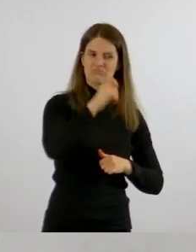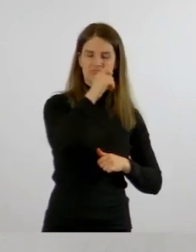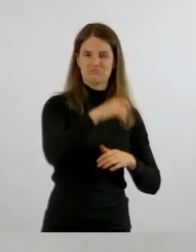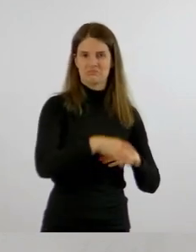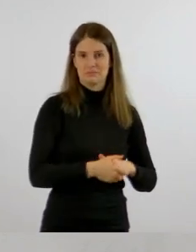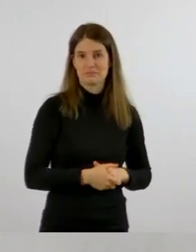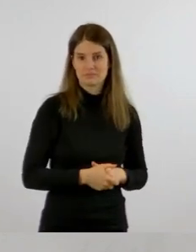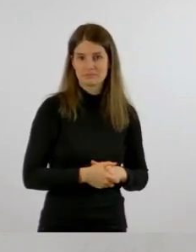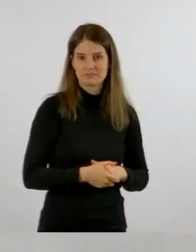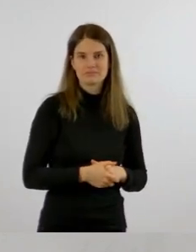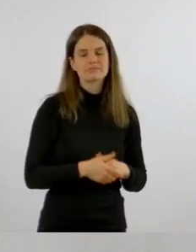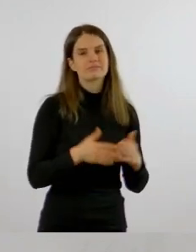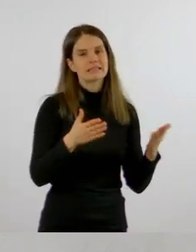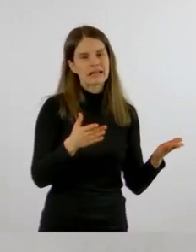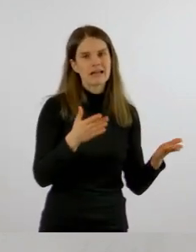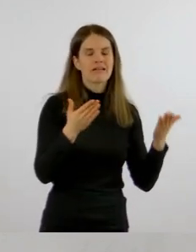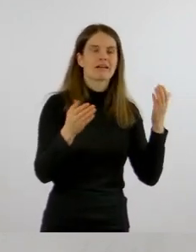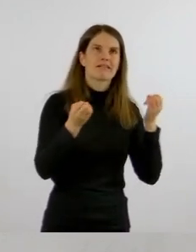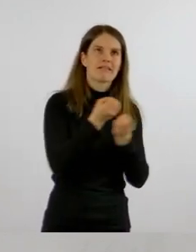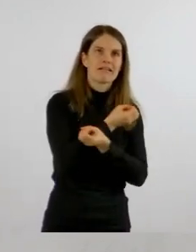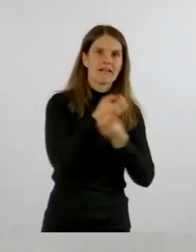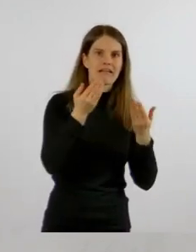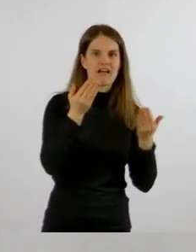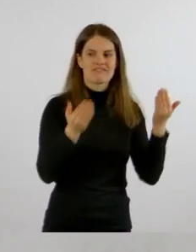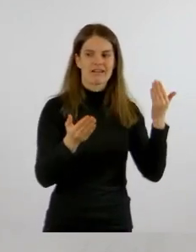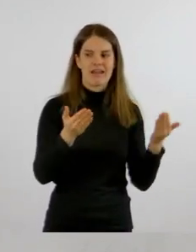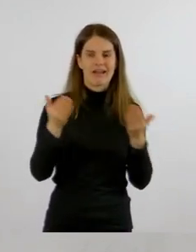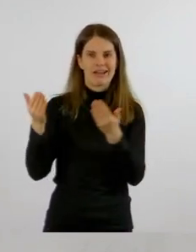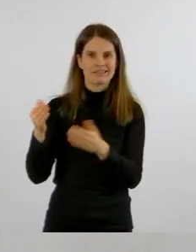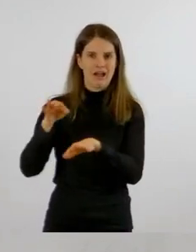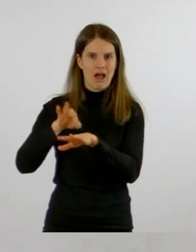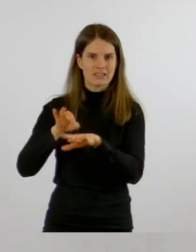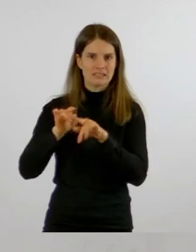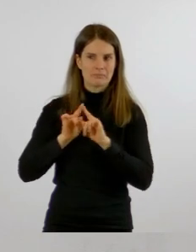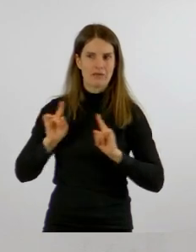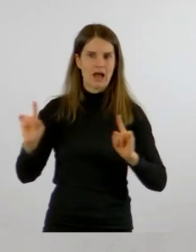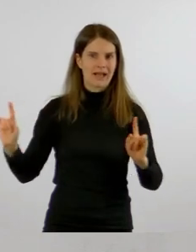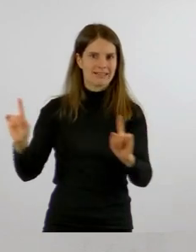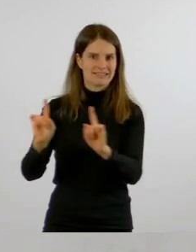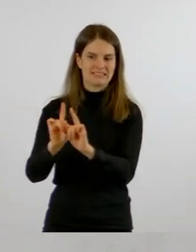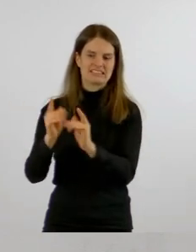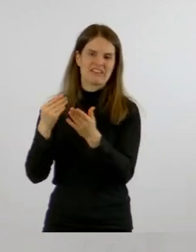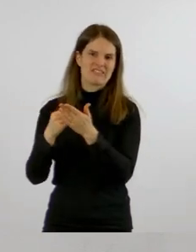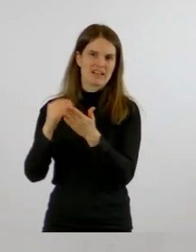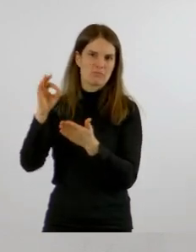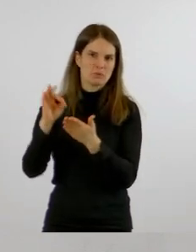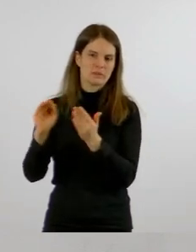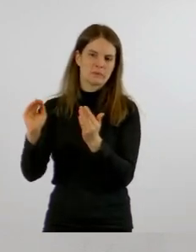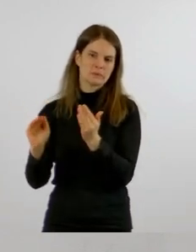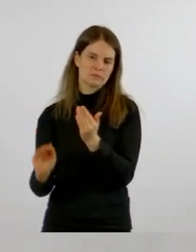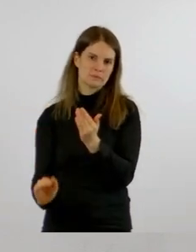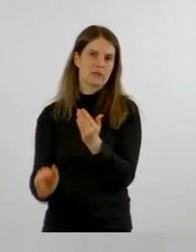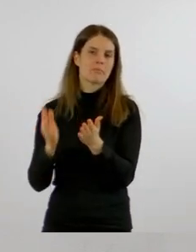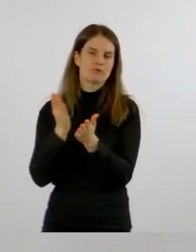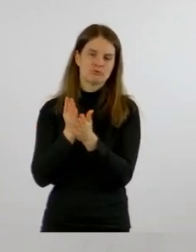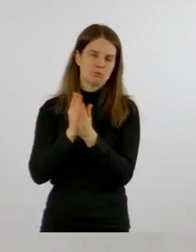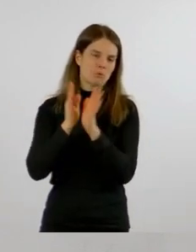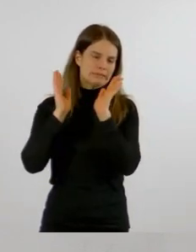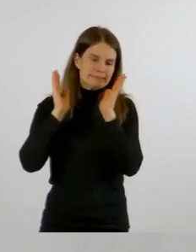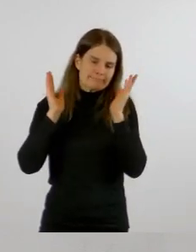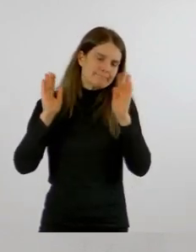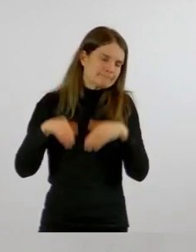sind natürlich dementsprechend die Werte der Arztpraxen, aber darüber haben wir ja hier auch schon mehrfach berichtet.